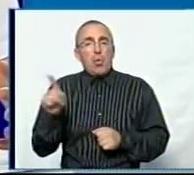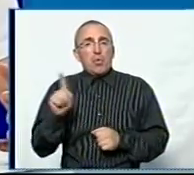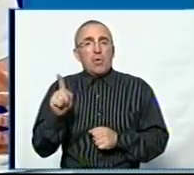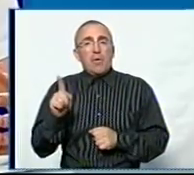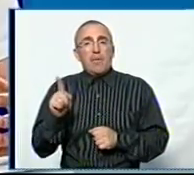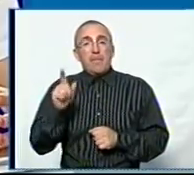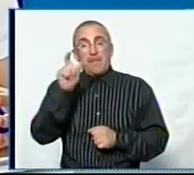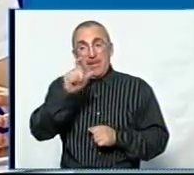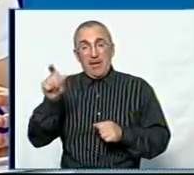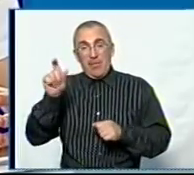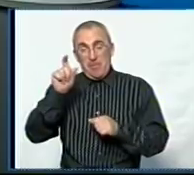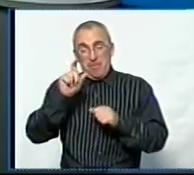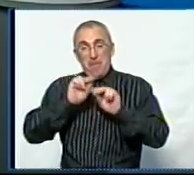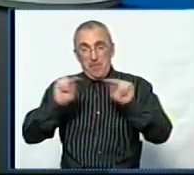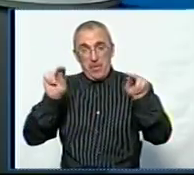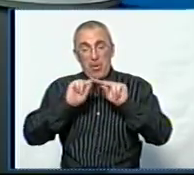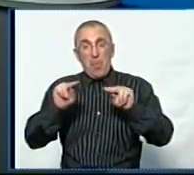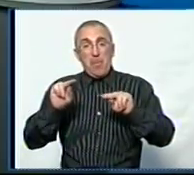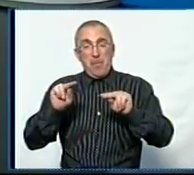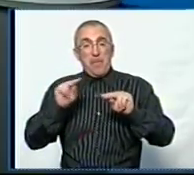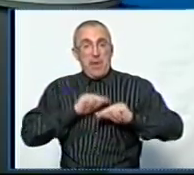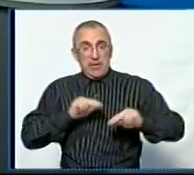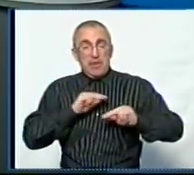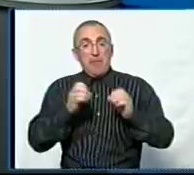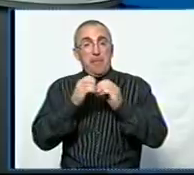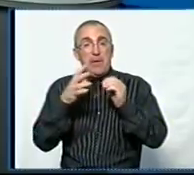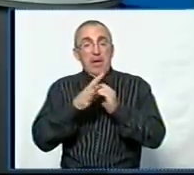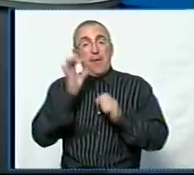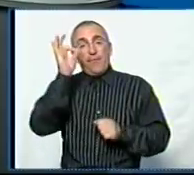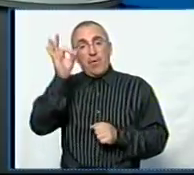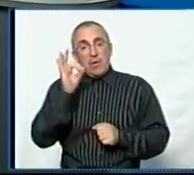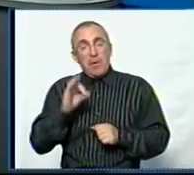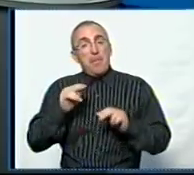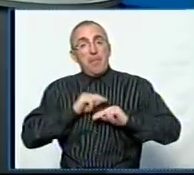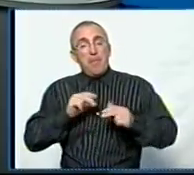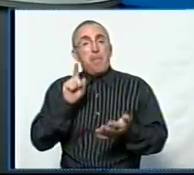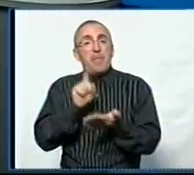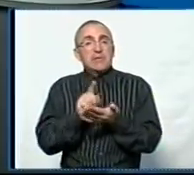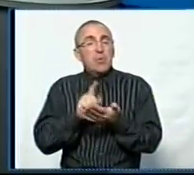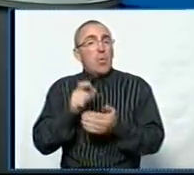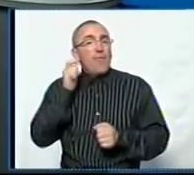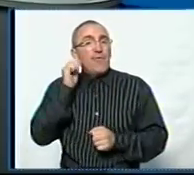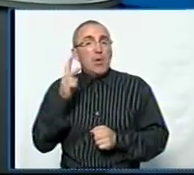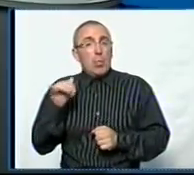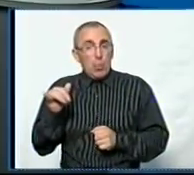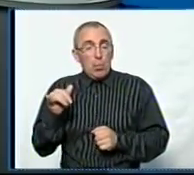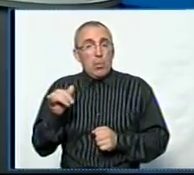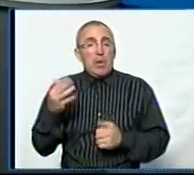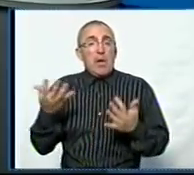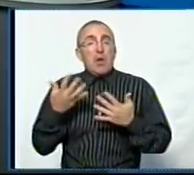значна частина педагогічних працівників, а це 15% – це працівники пенсійного віку, які вже